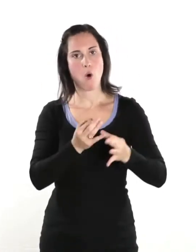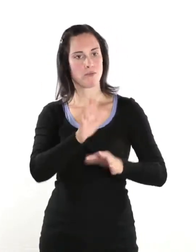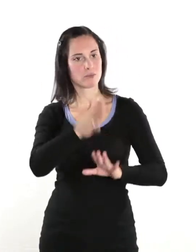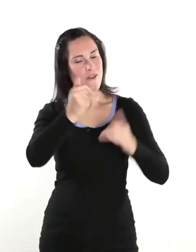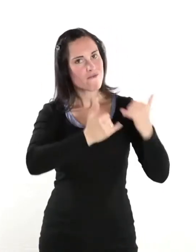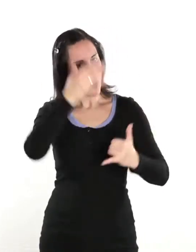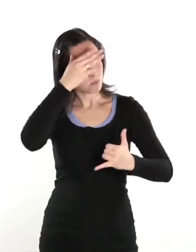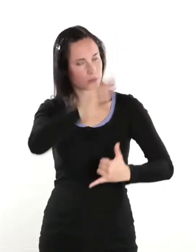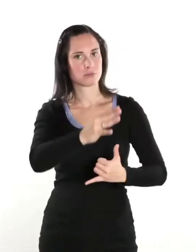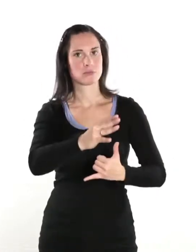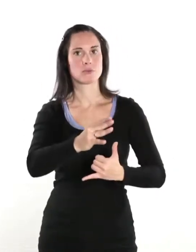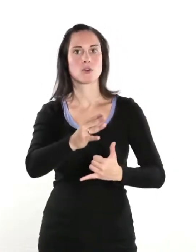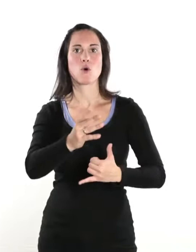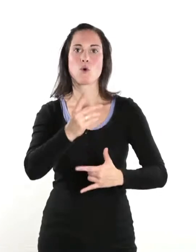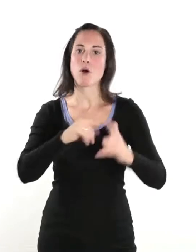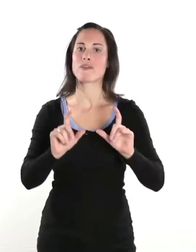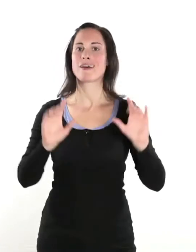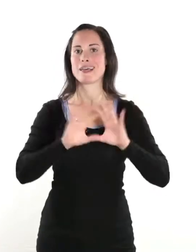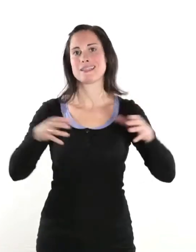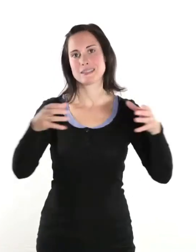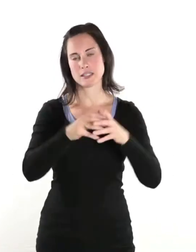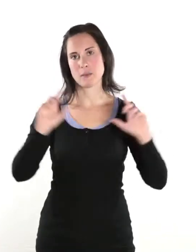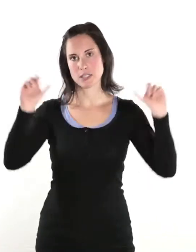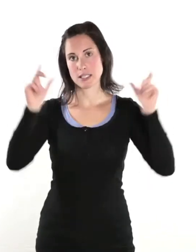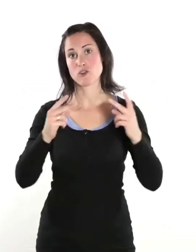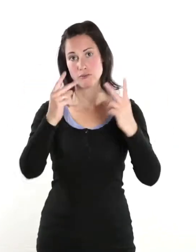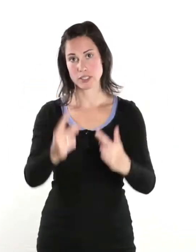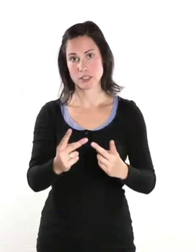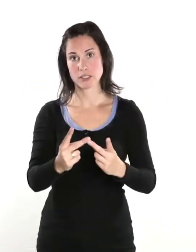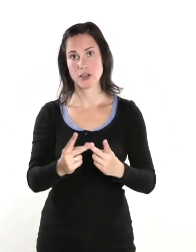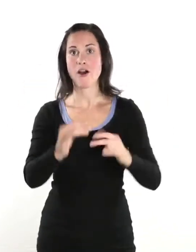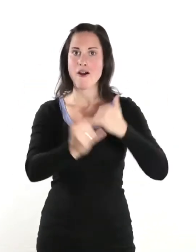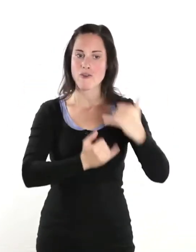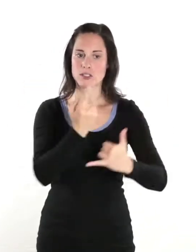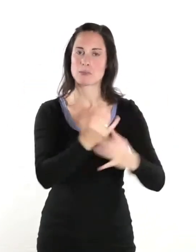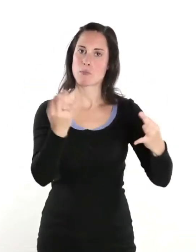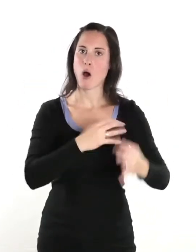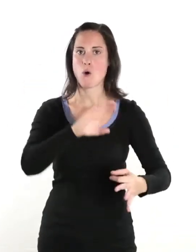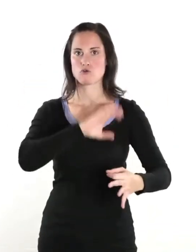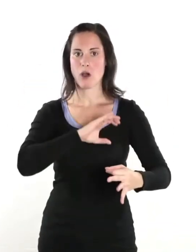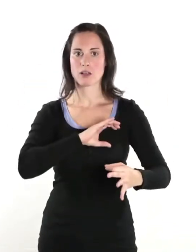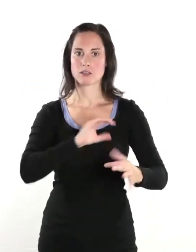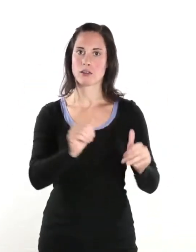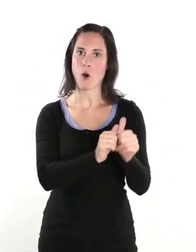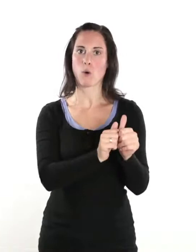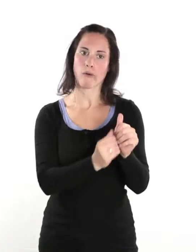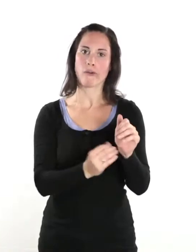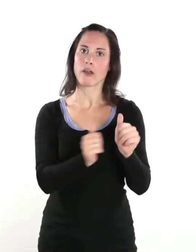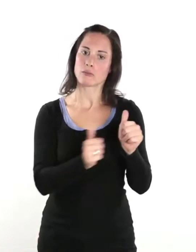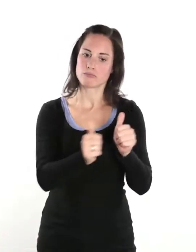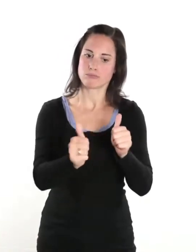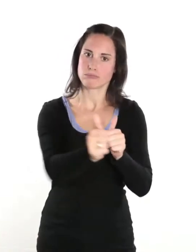vertreten sein muss. Das soll auch ein Signal sein für unsere gesamte Gesellschaft, dass Frauen eine Chance brauchen, um vorn